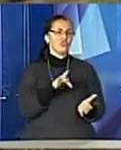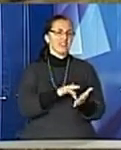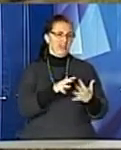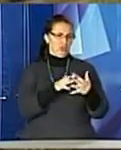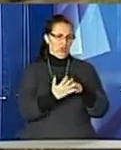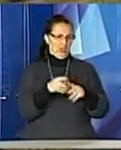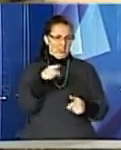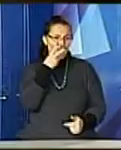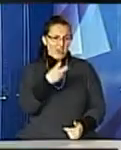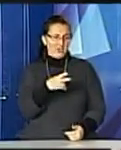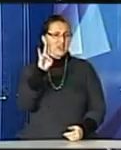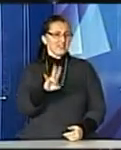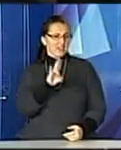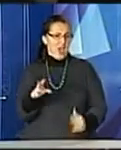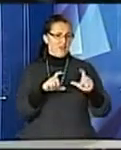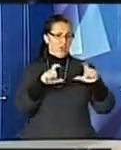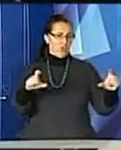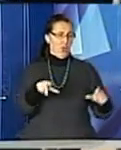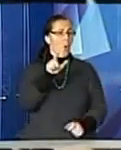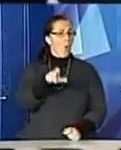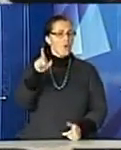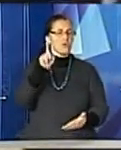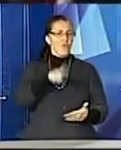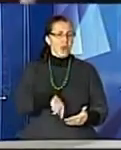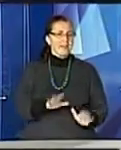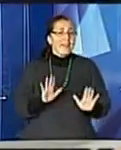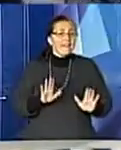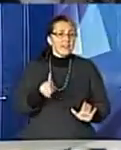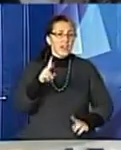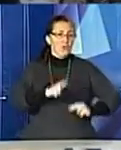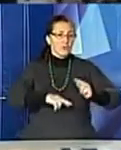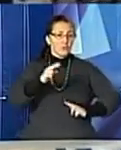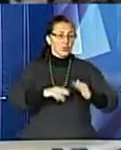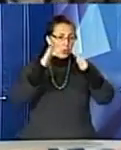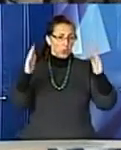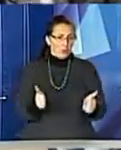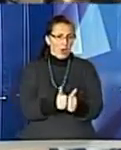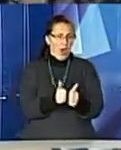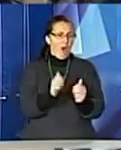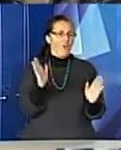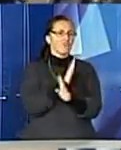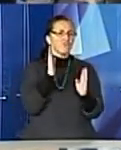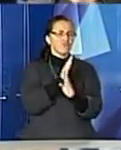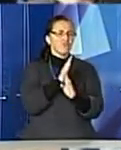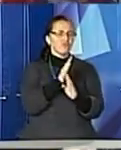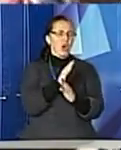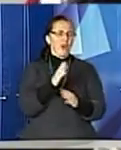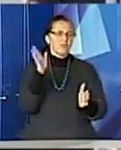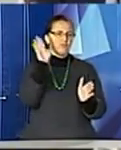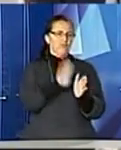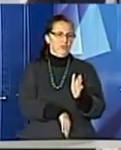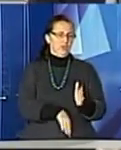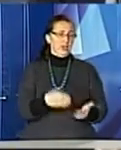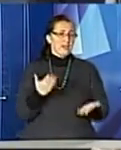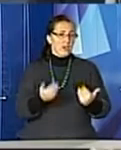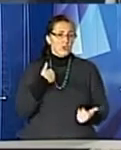школа є, церква є. Місцеві певні, як тільки тут збудують будь-який комплекс, навколишнє середовище значно погіршиться. Якщо